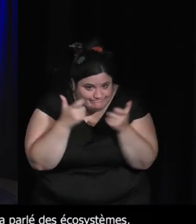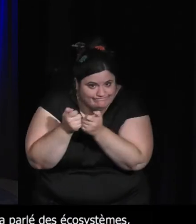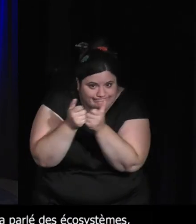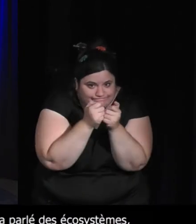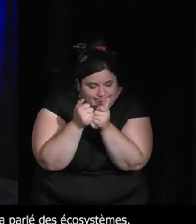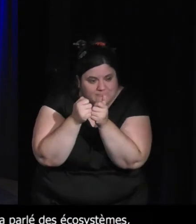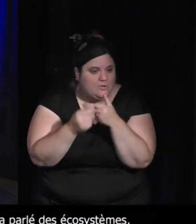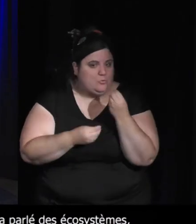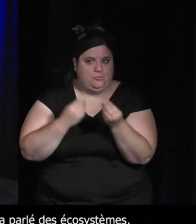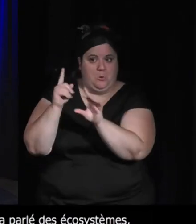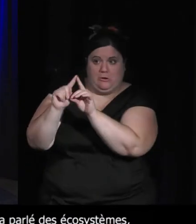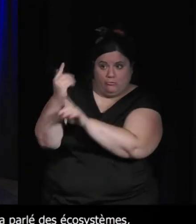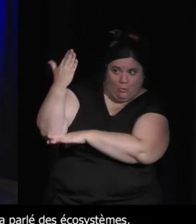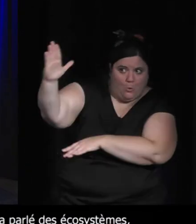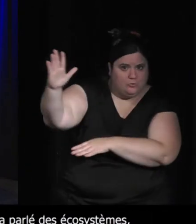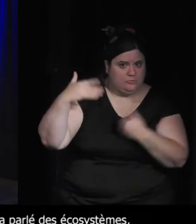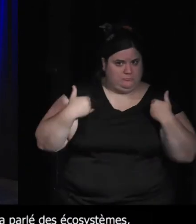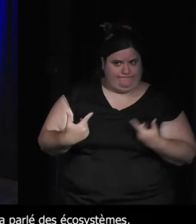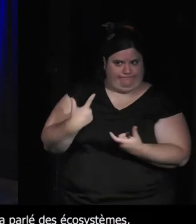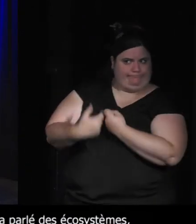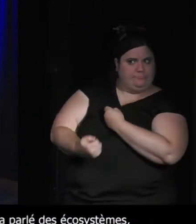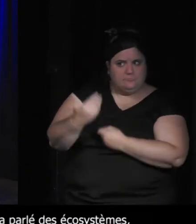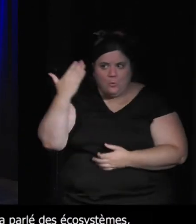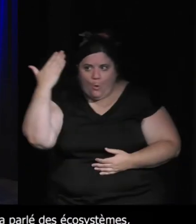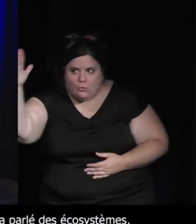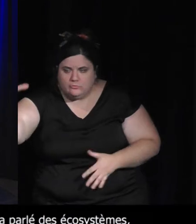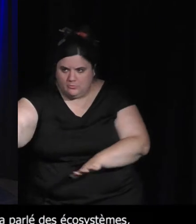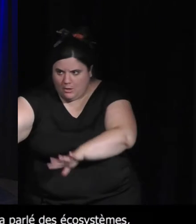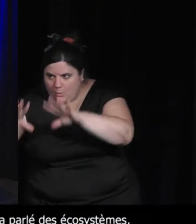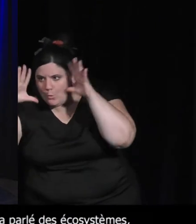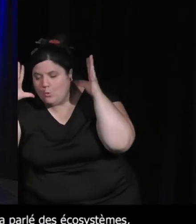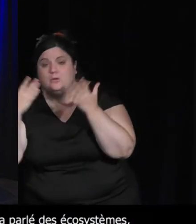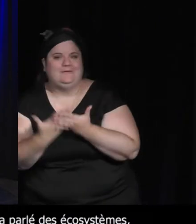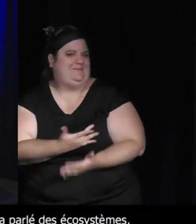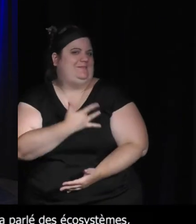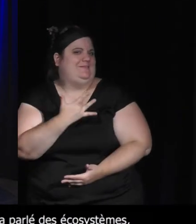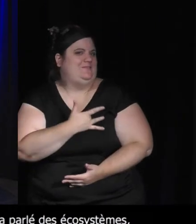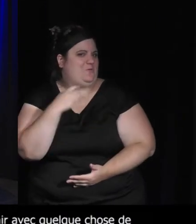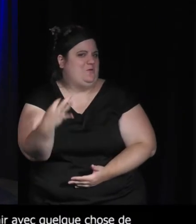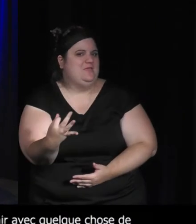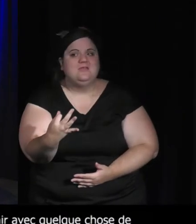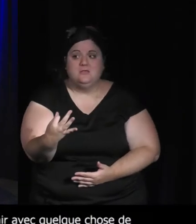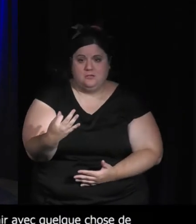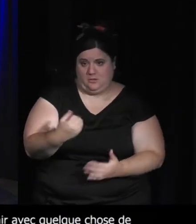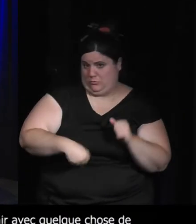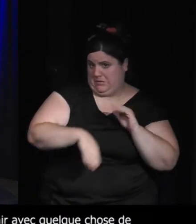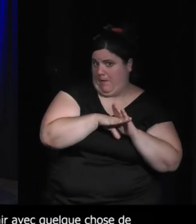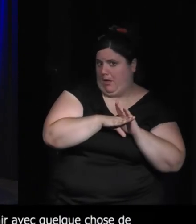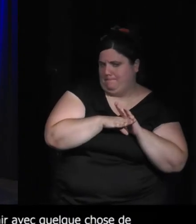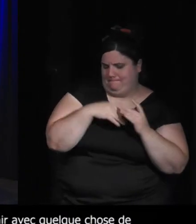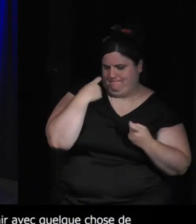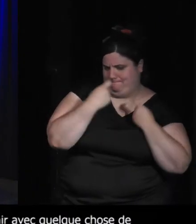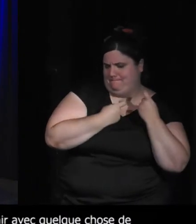jouer quelque chose qui ne nous ressemble pas ça peut aussi, on peut aussi rejoindre les questions parmi les premières qu'on a posées